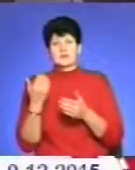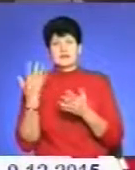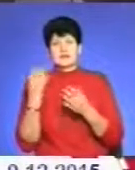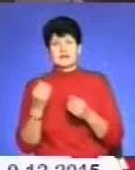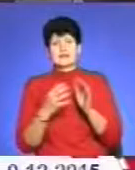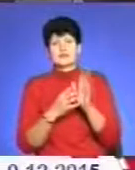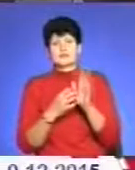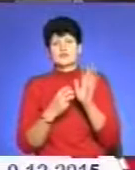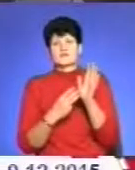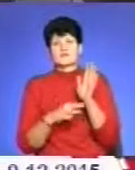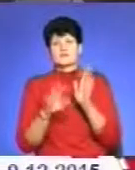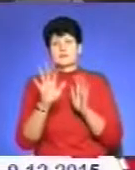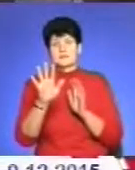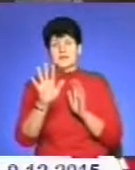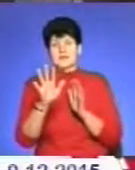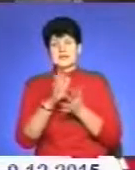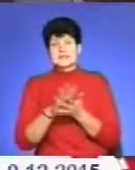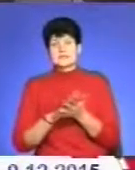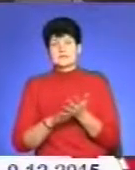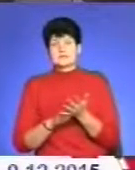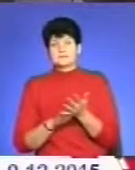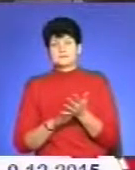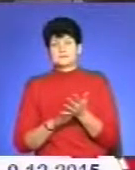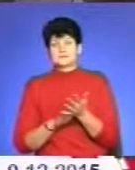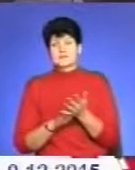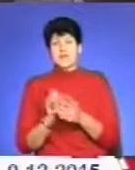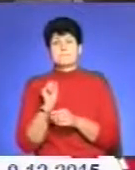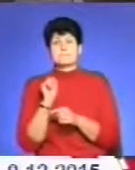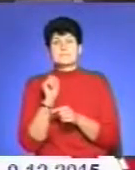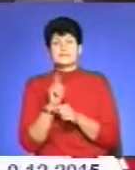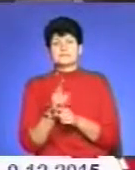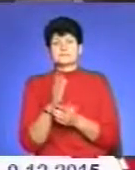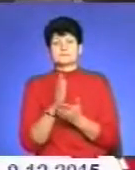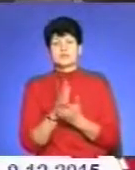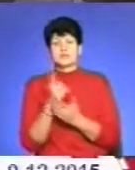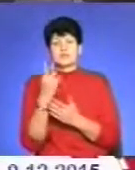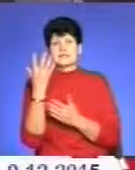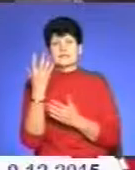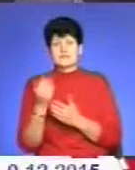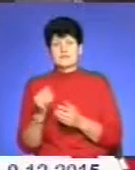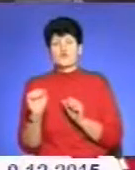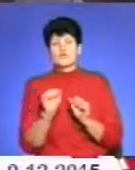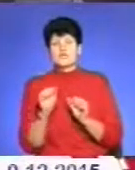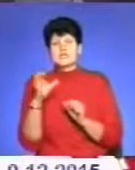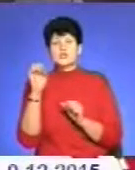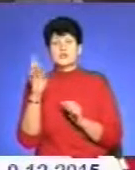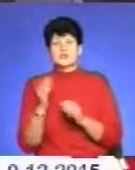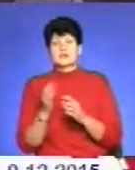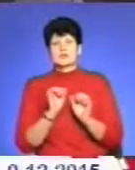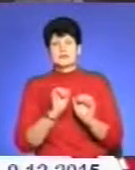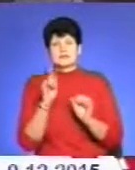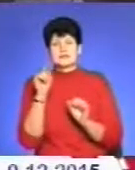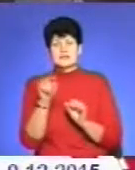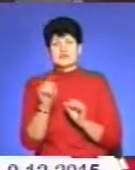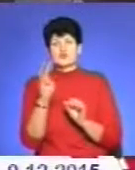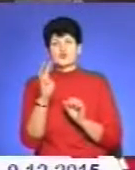985 заявників. А призначення складає в день управління Міністерства соціального захисту 1440